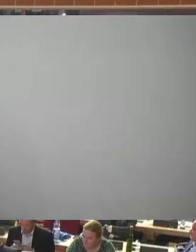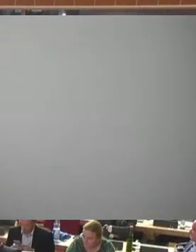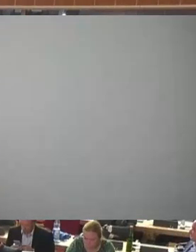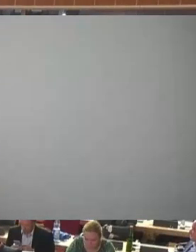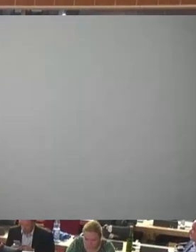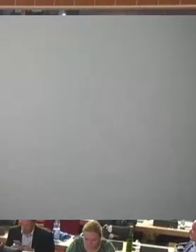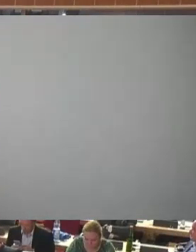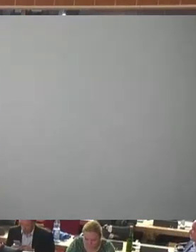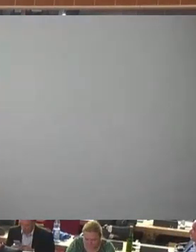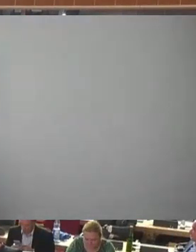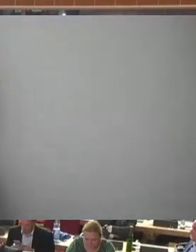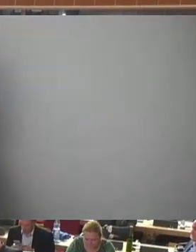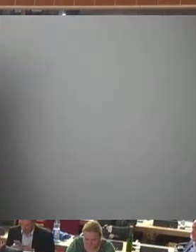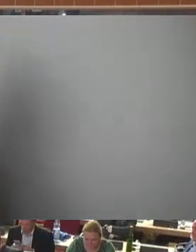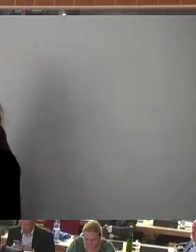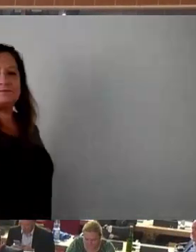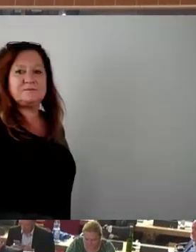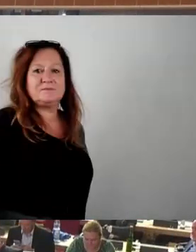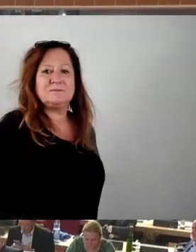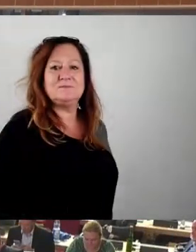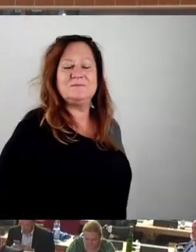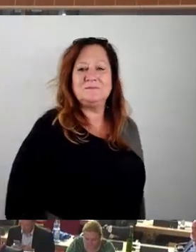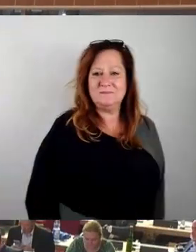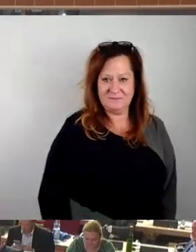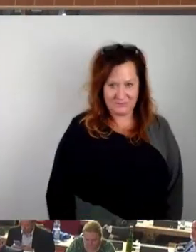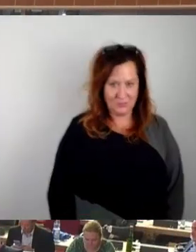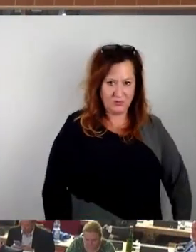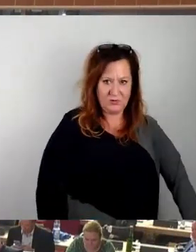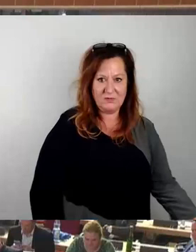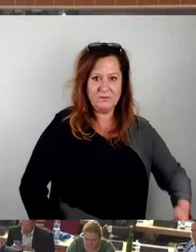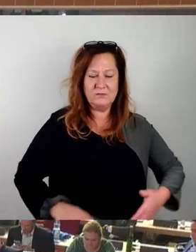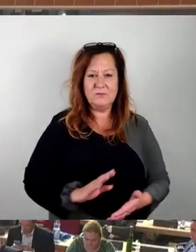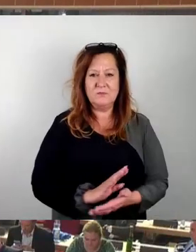Okay, dann erstmal letzter Redner, Thilo Würz, bitte.